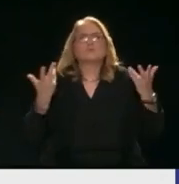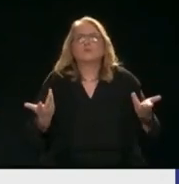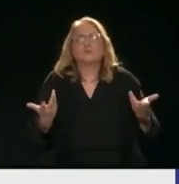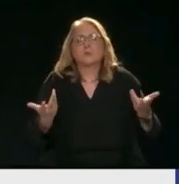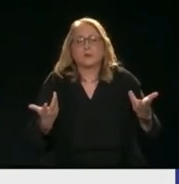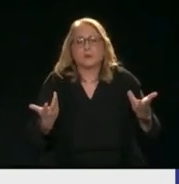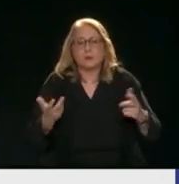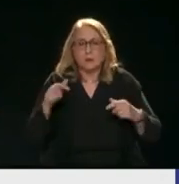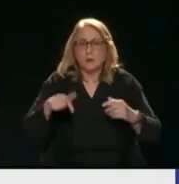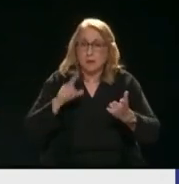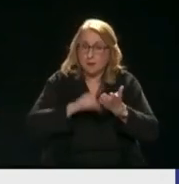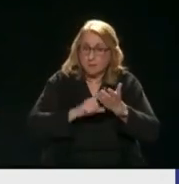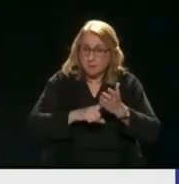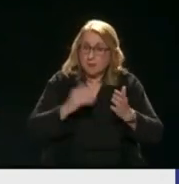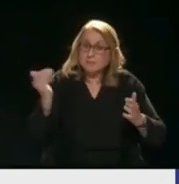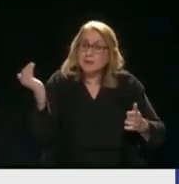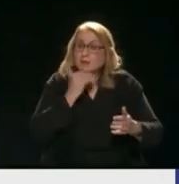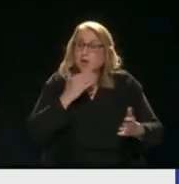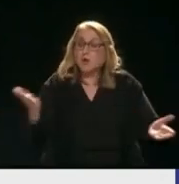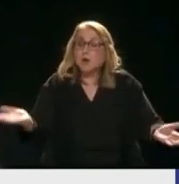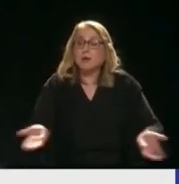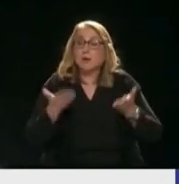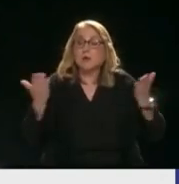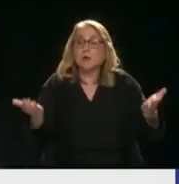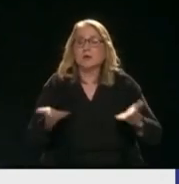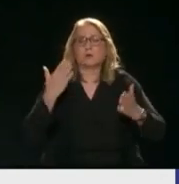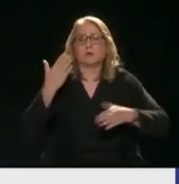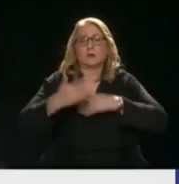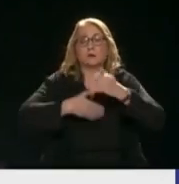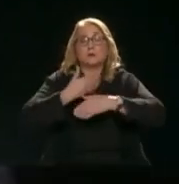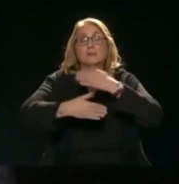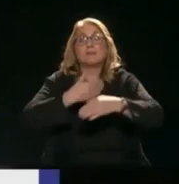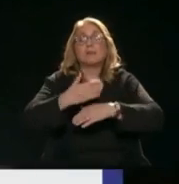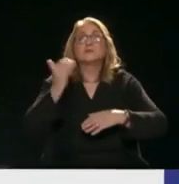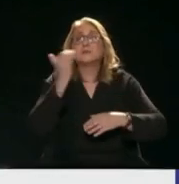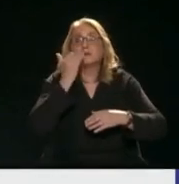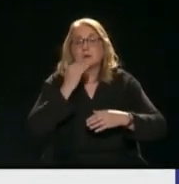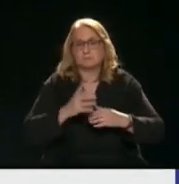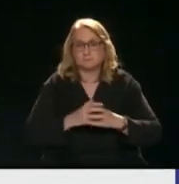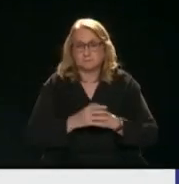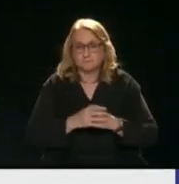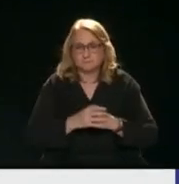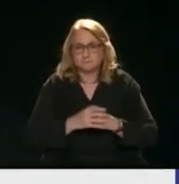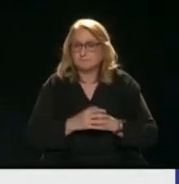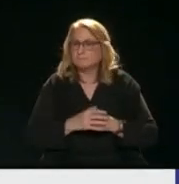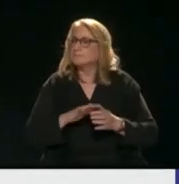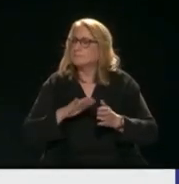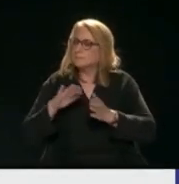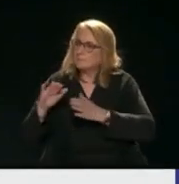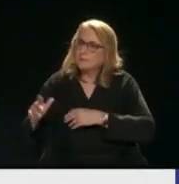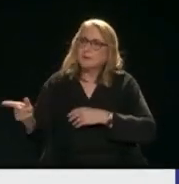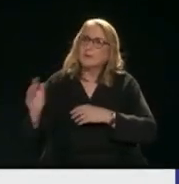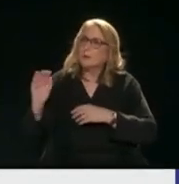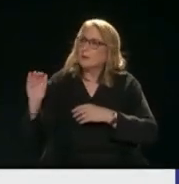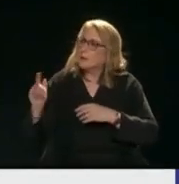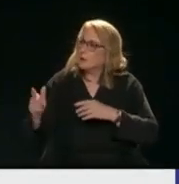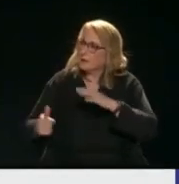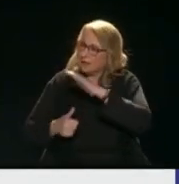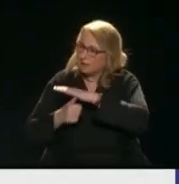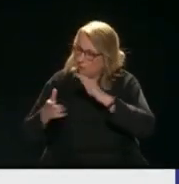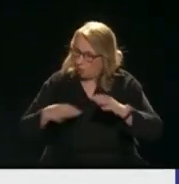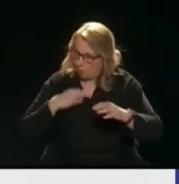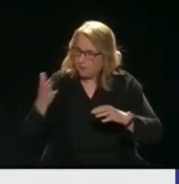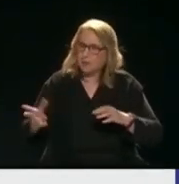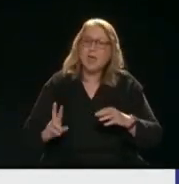αποκτήσω Και γρήγορα τάχιστα πρέπει να τρέξουμε σε αυτή τη διαδικασία Κύριε Πρόεδρε Ανθόμε στον τομέα της ενέργειας Είστε καταρχήν υπέρ των